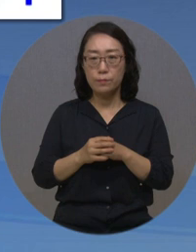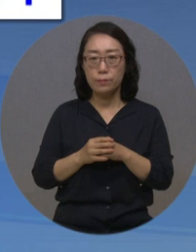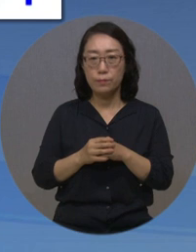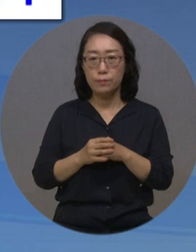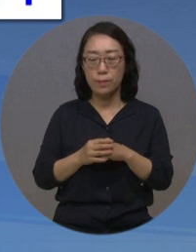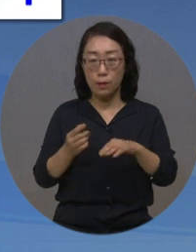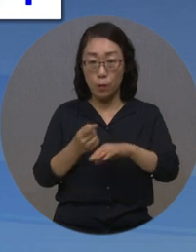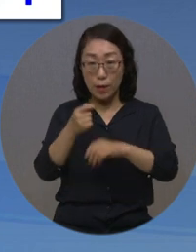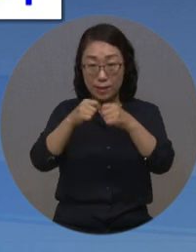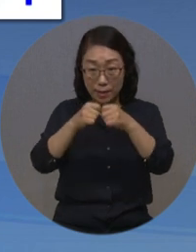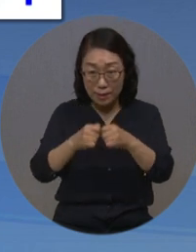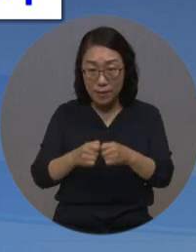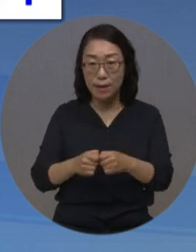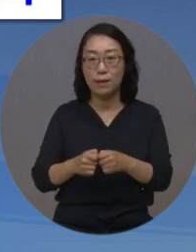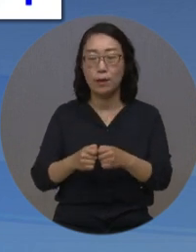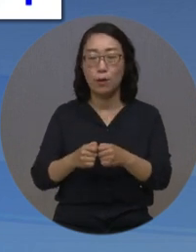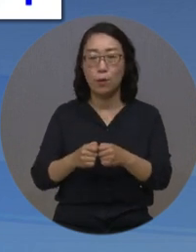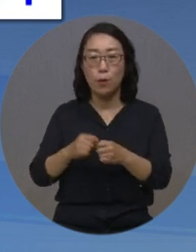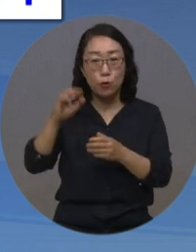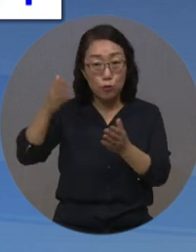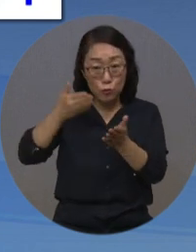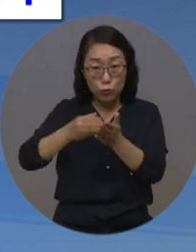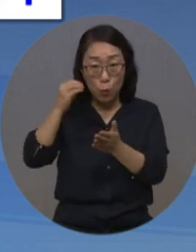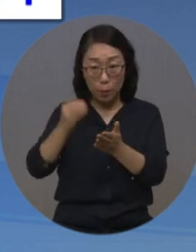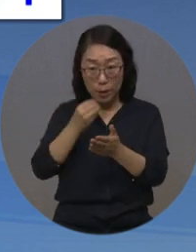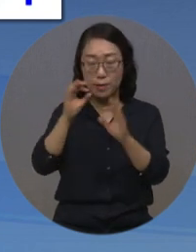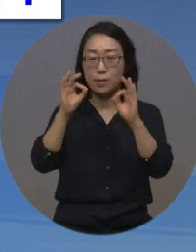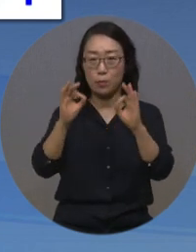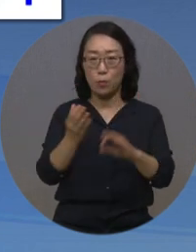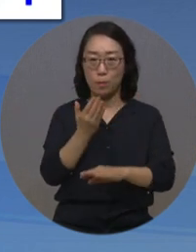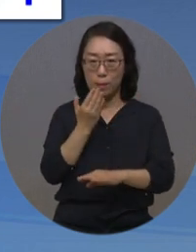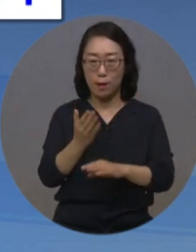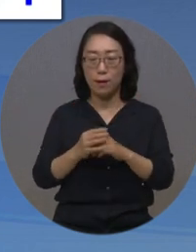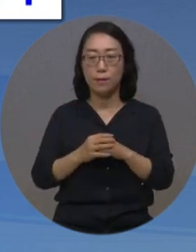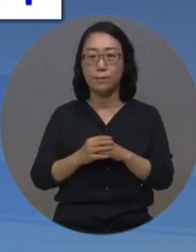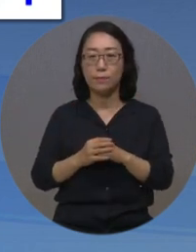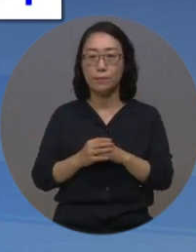이 밖의 자세한 사항은 웰피아 뉴스 홈페이지에서 확인할 수 있습니다. 고맙습니다.